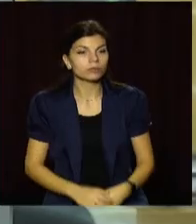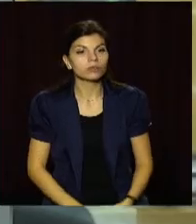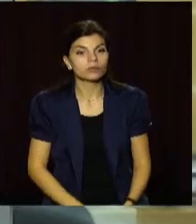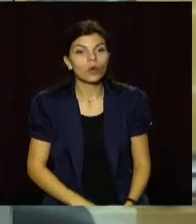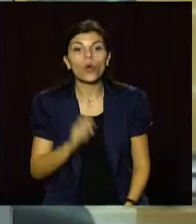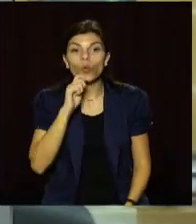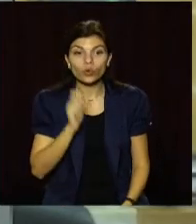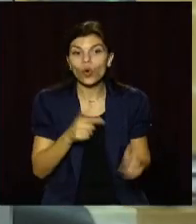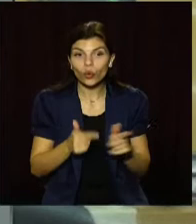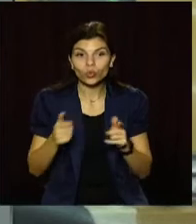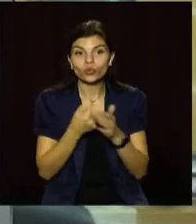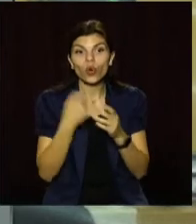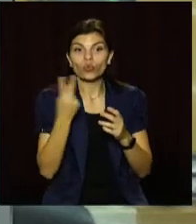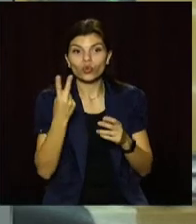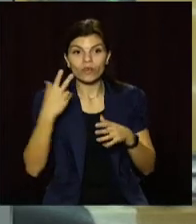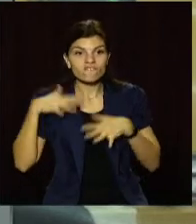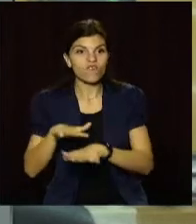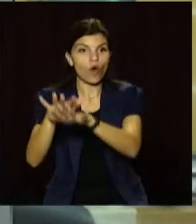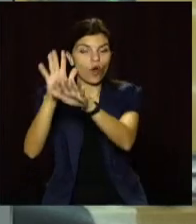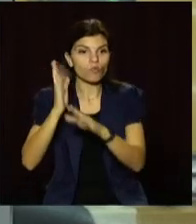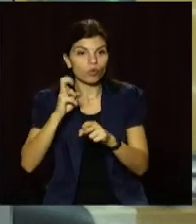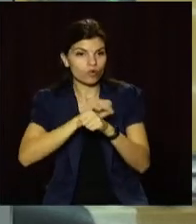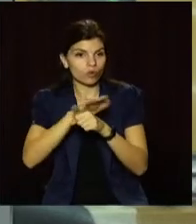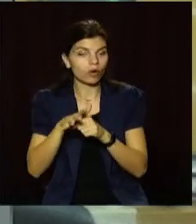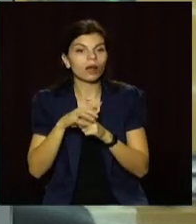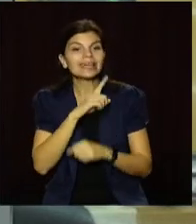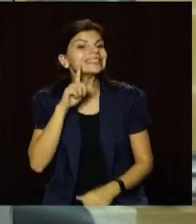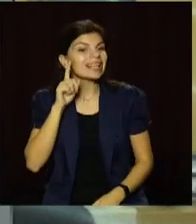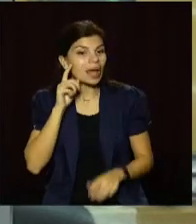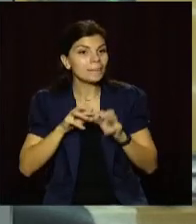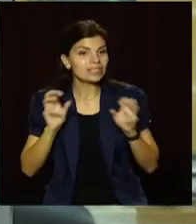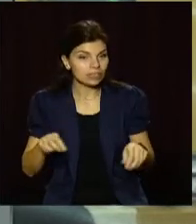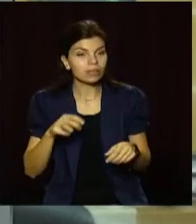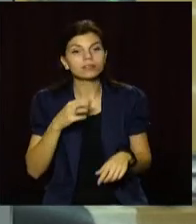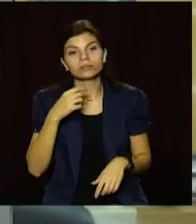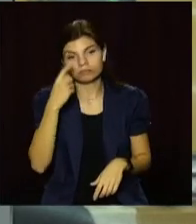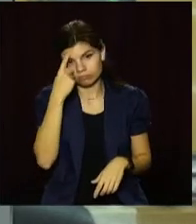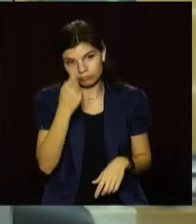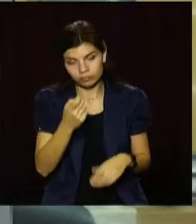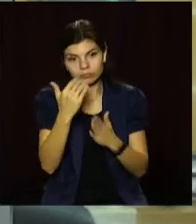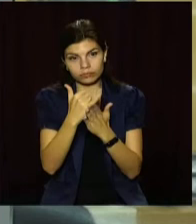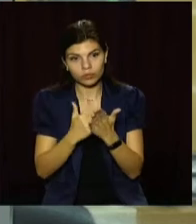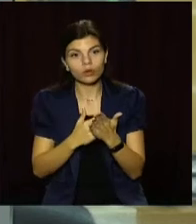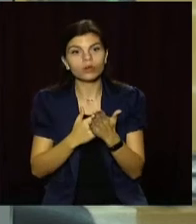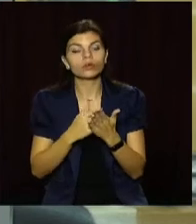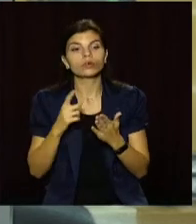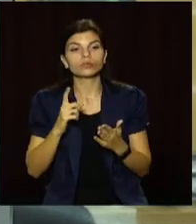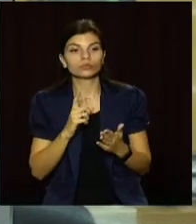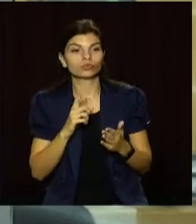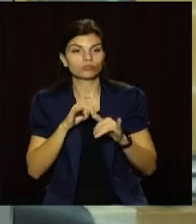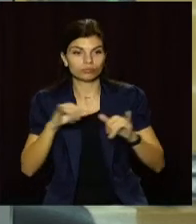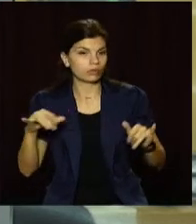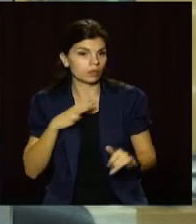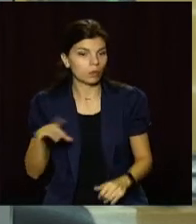Україна готується до другої хвилі COVID-19. Президент Володимир Зеленський дав низку доручень для протидії поширенню інфекції.